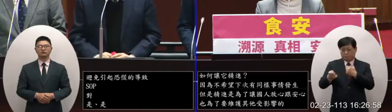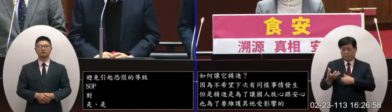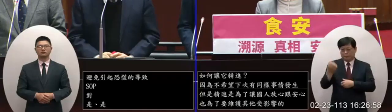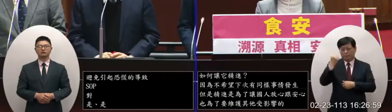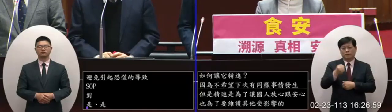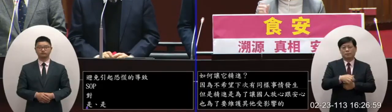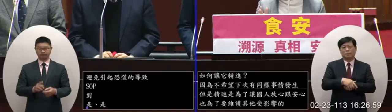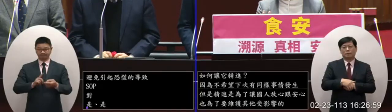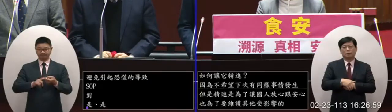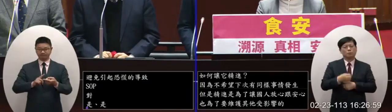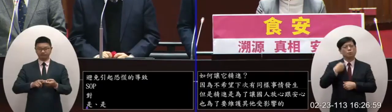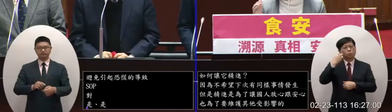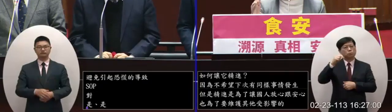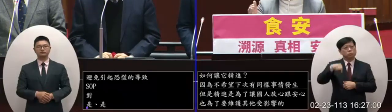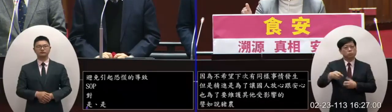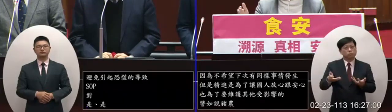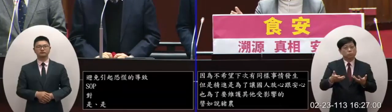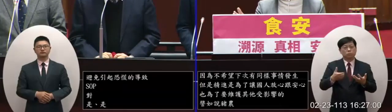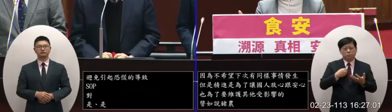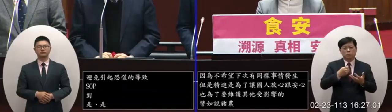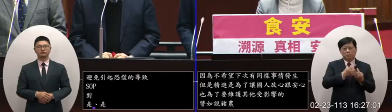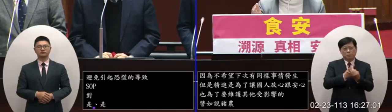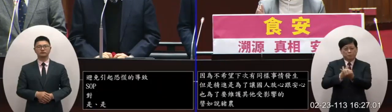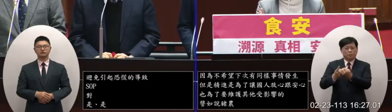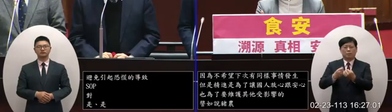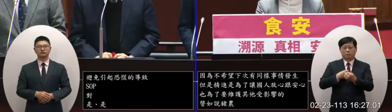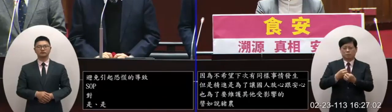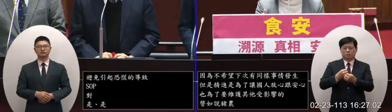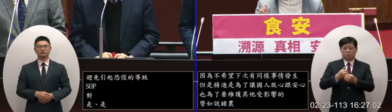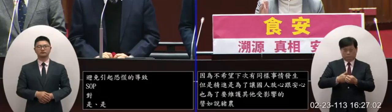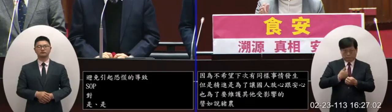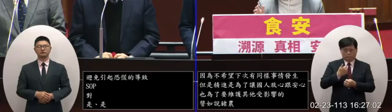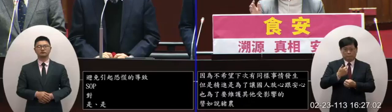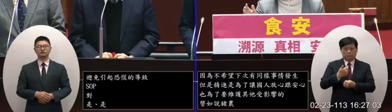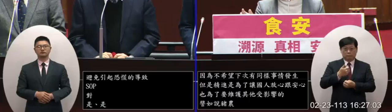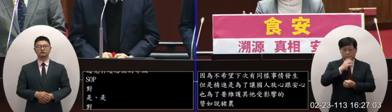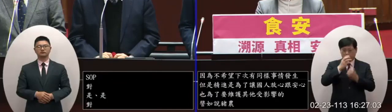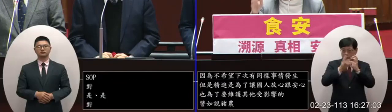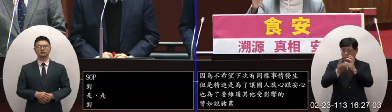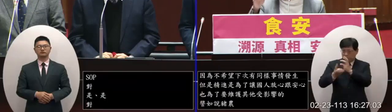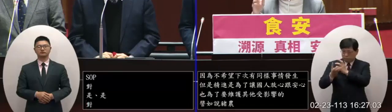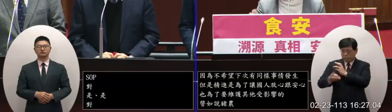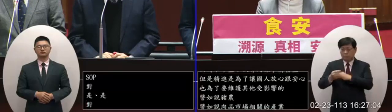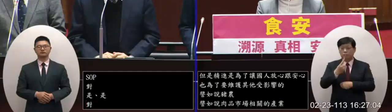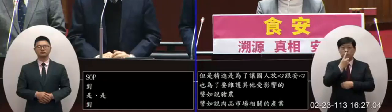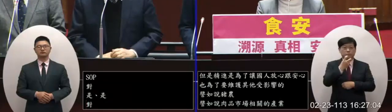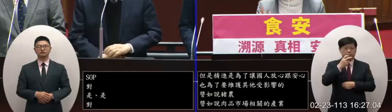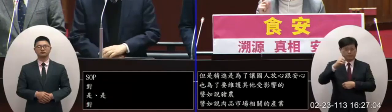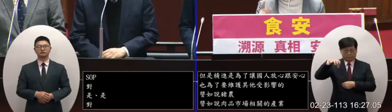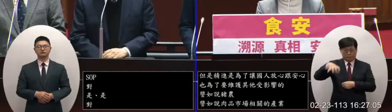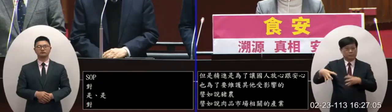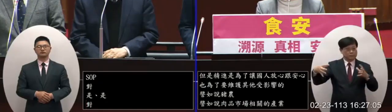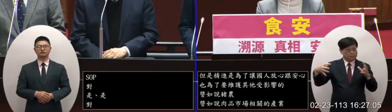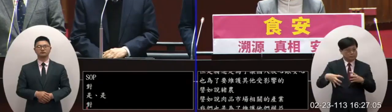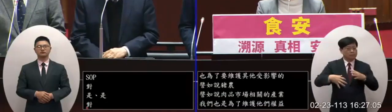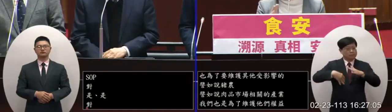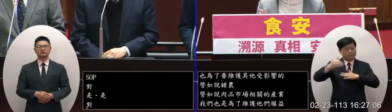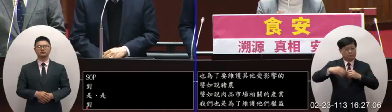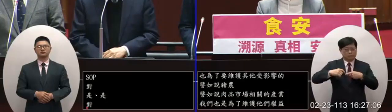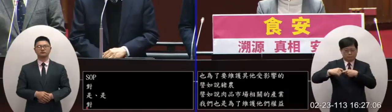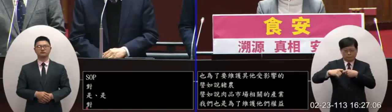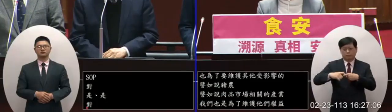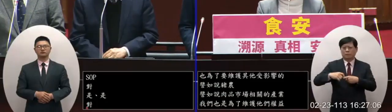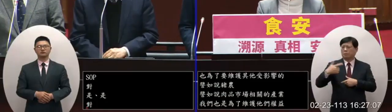權益對我覺得這個是要方方面面真的是要直直細細的中央地方大家要聯手